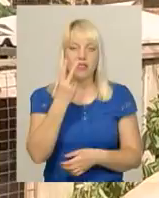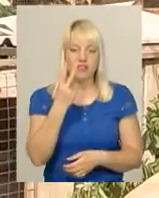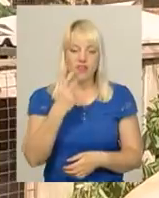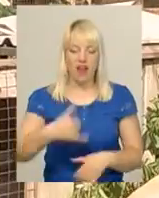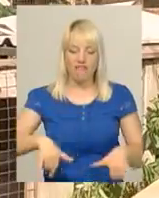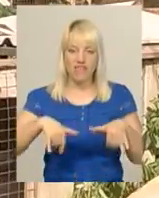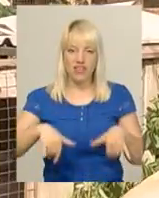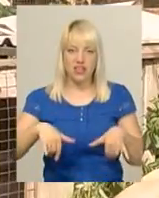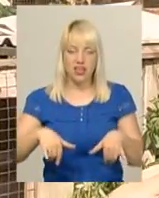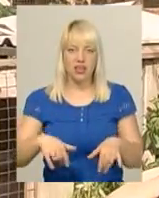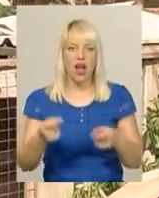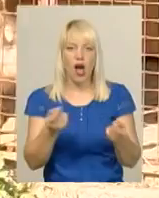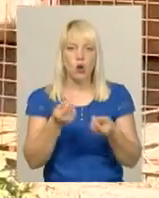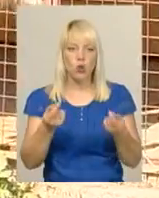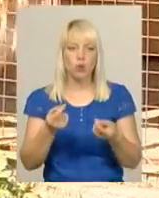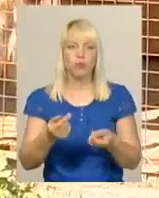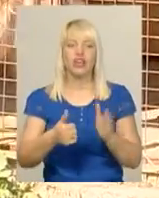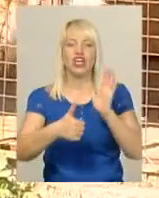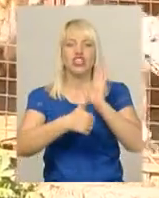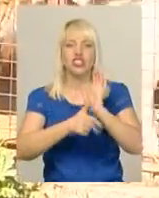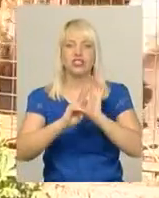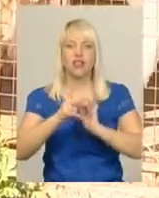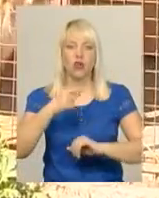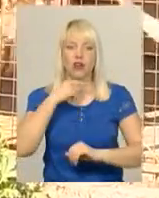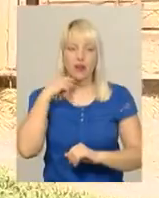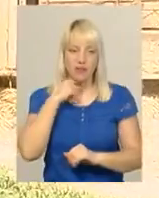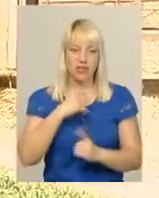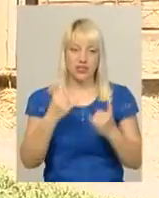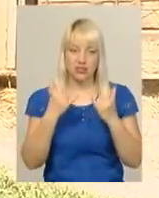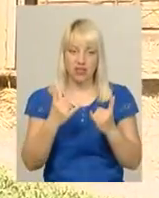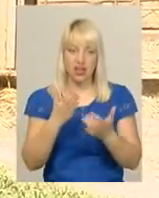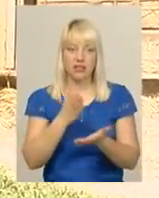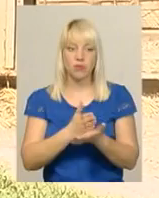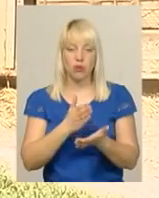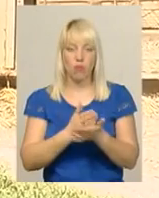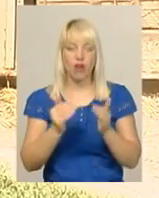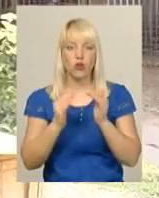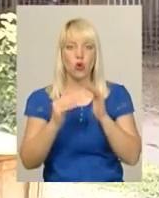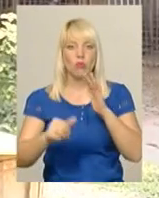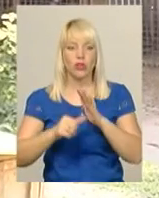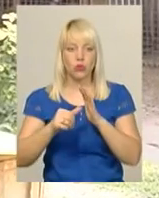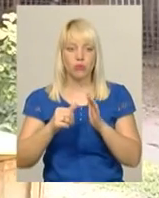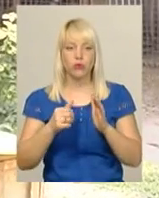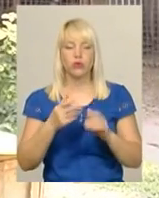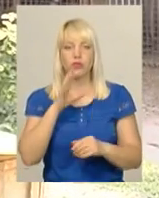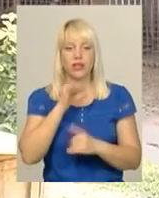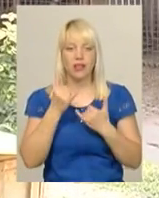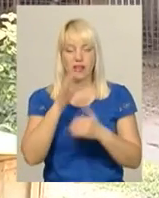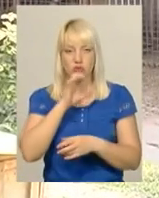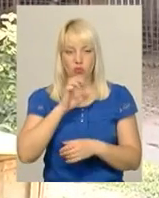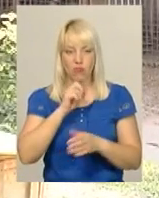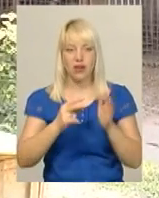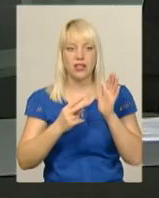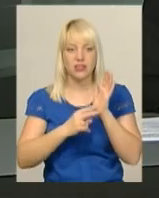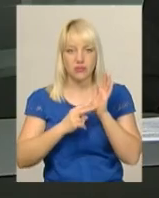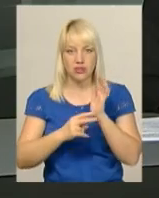кілограмів 6-7 чогось м'ясного. Наразі у притулку «Врятуй життя» перебуває 70 собак. Надія Драганчук, Юрій Чорний, Новини, Поділля, Центр.